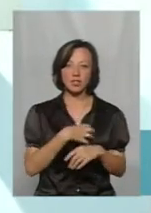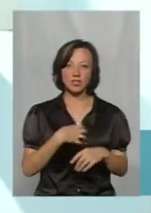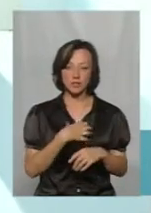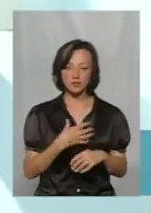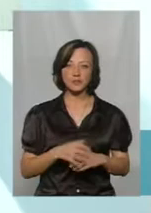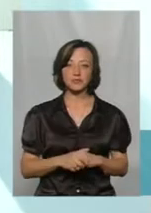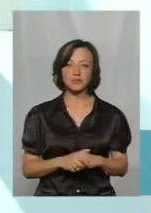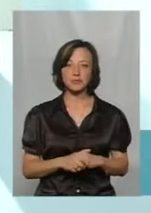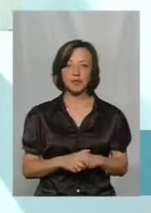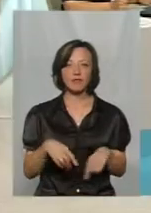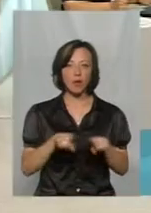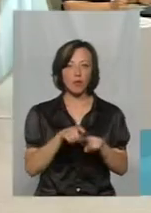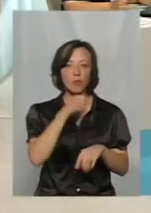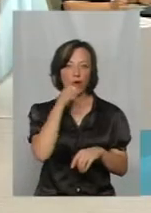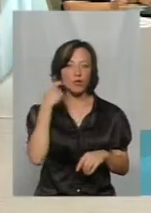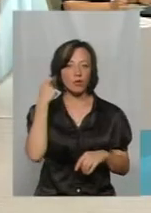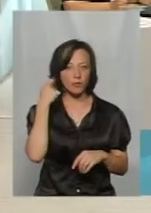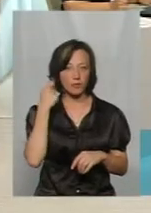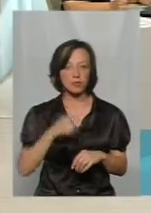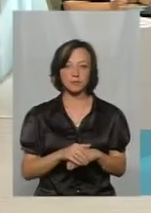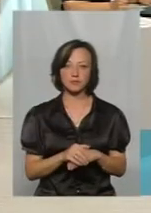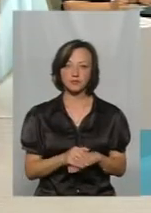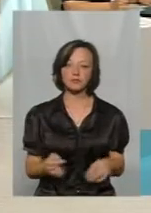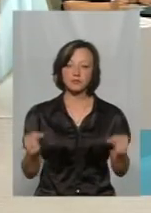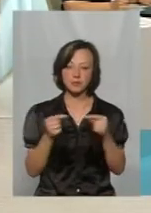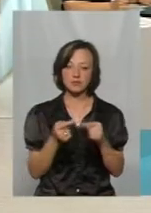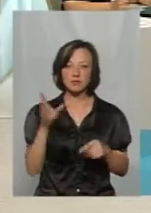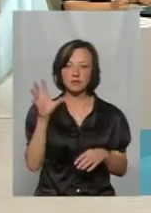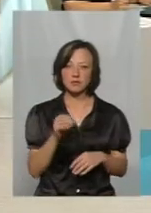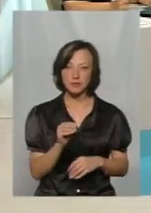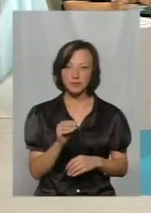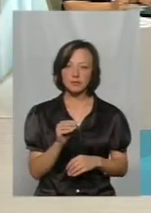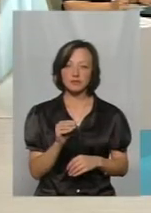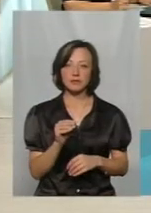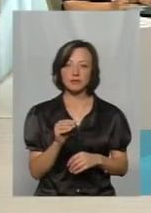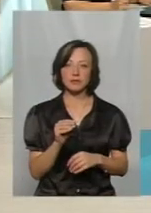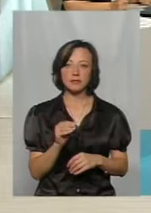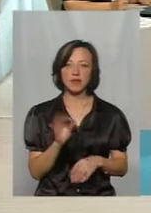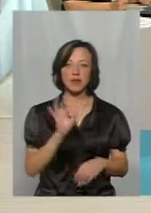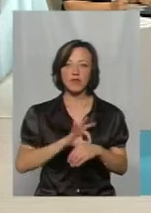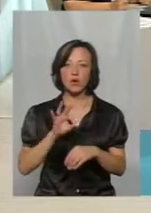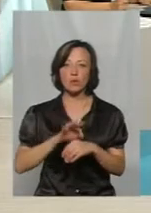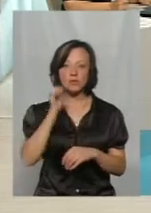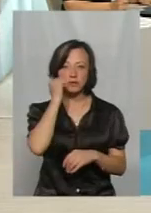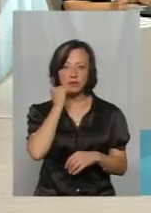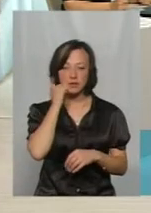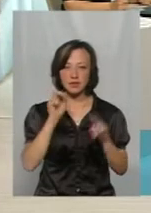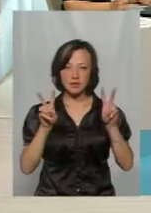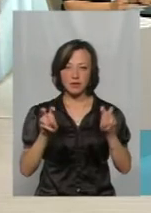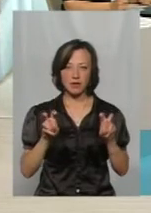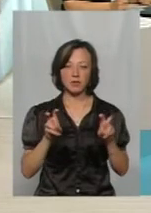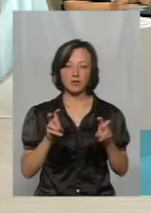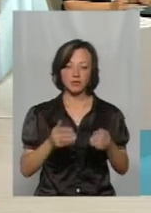є вже в такому похилому вікці. То якраз тут всі такі хвороби старчі, скільки ми називаємо, вони